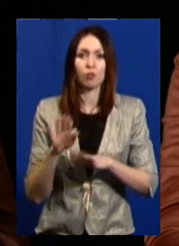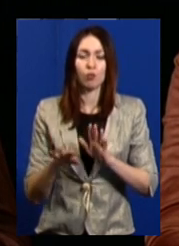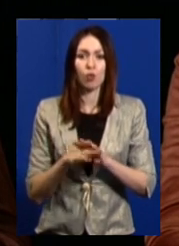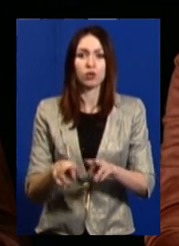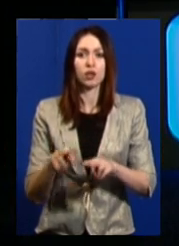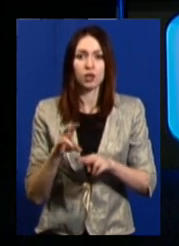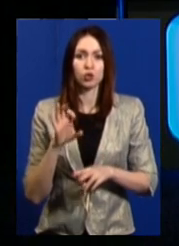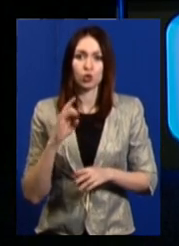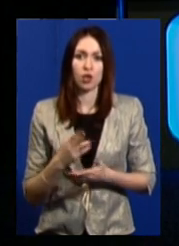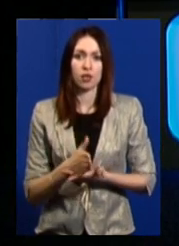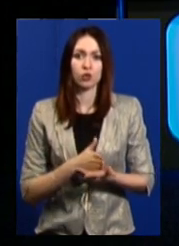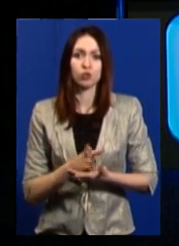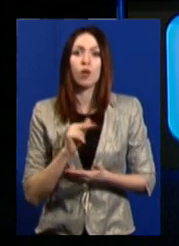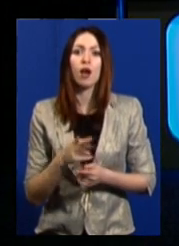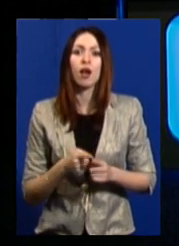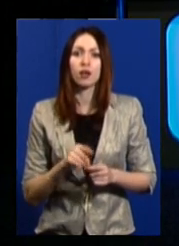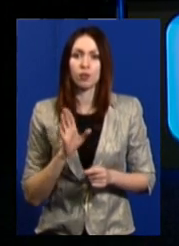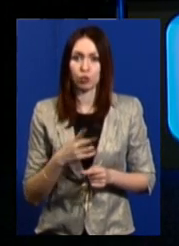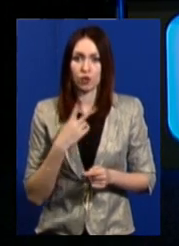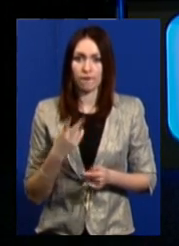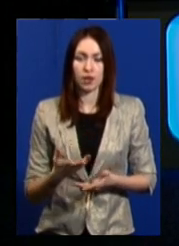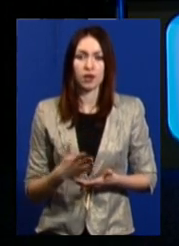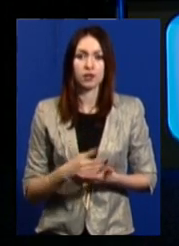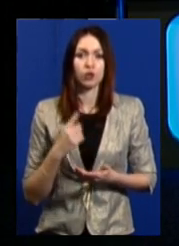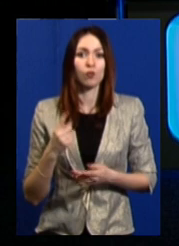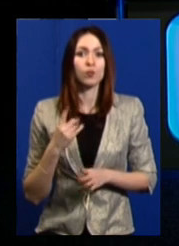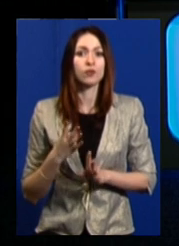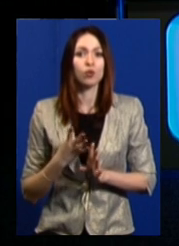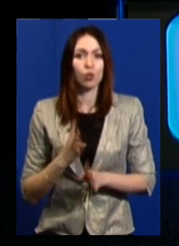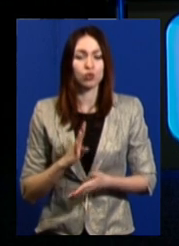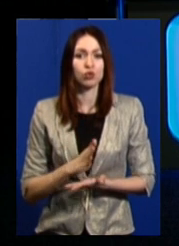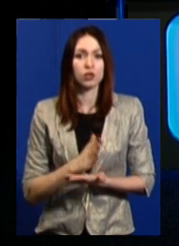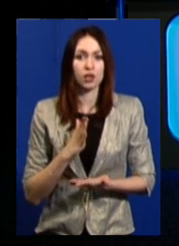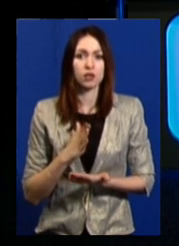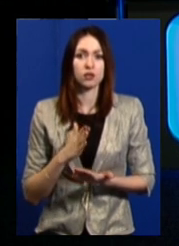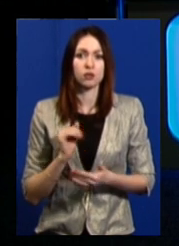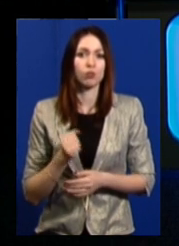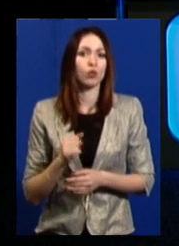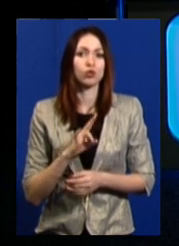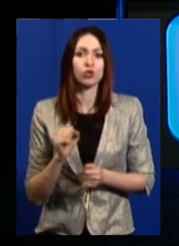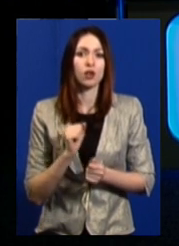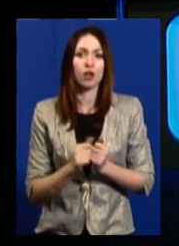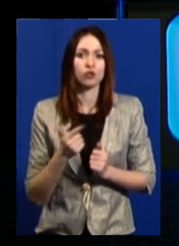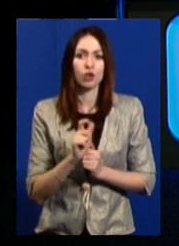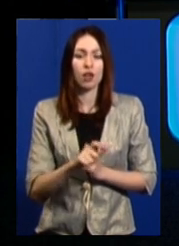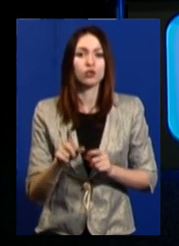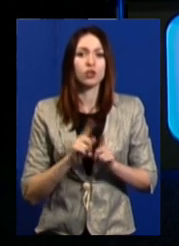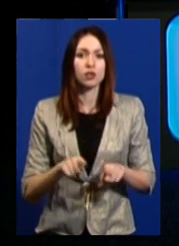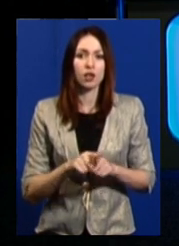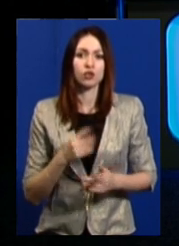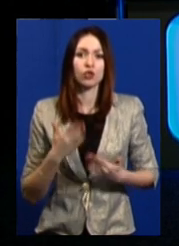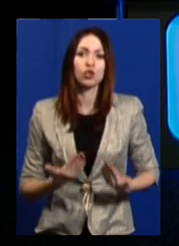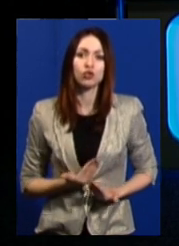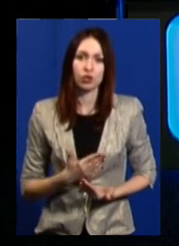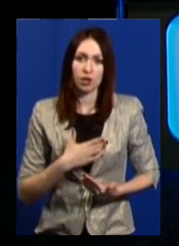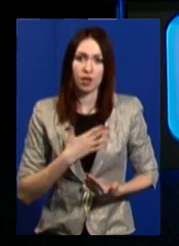соціальних служб. Як це виглядатиме? Ну, перш за все, існує, може, не кожен громадянин навіть, або мешканець